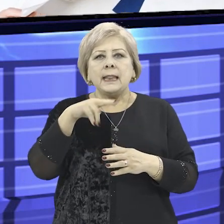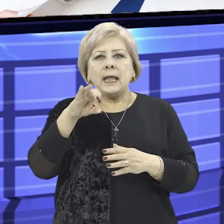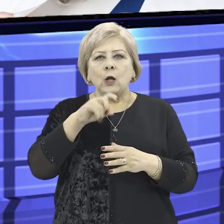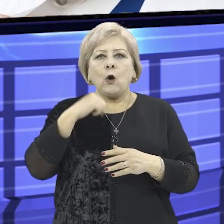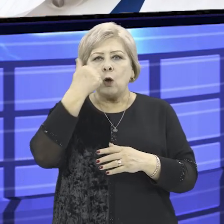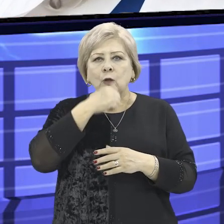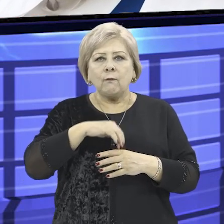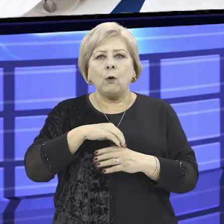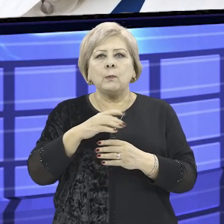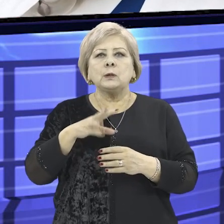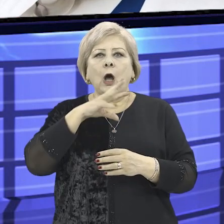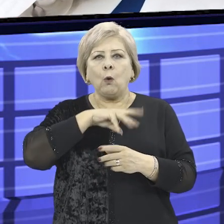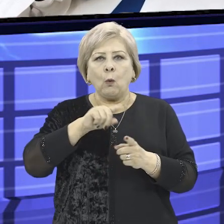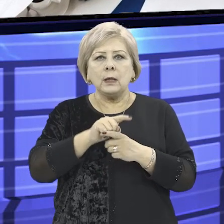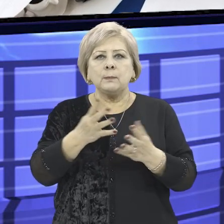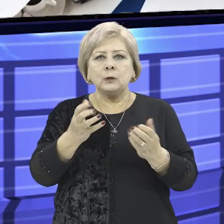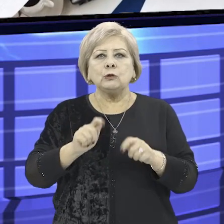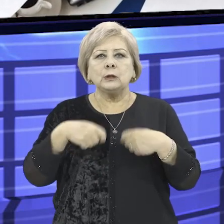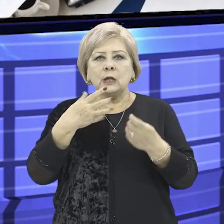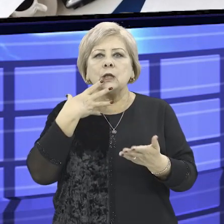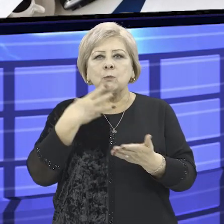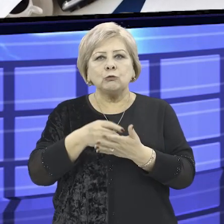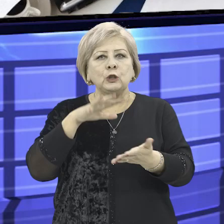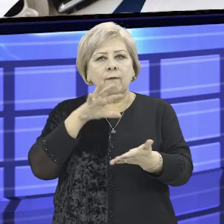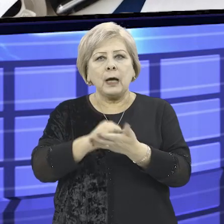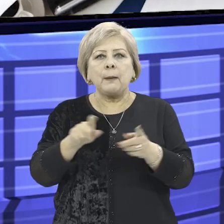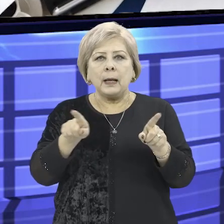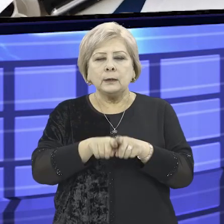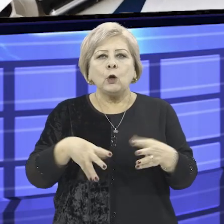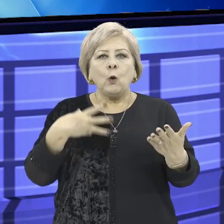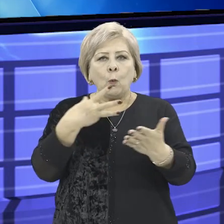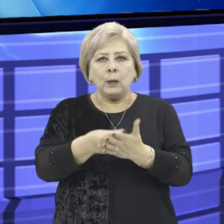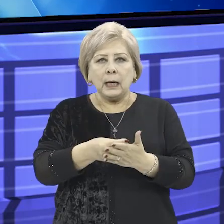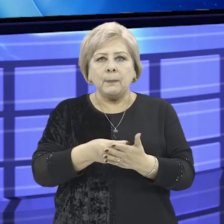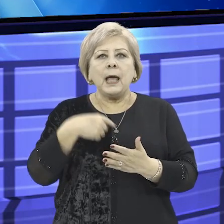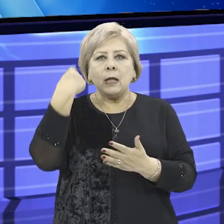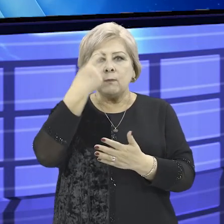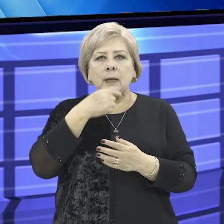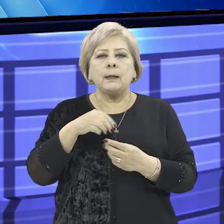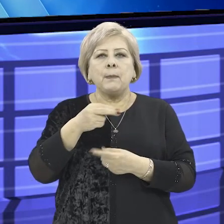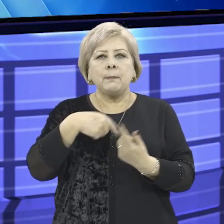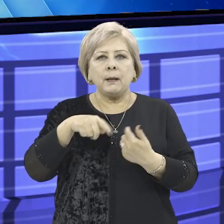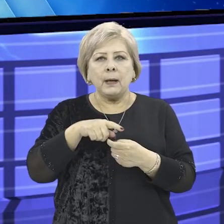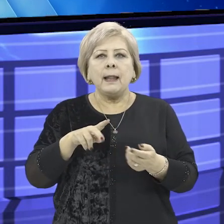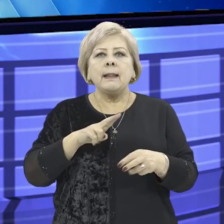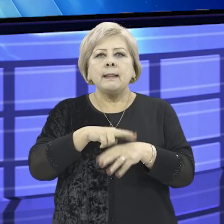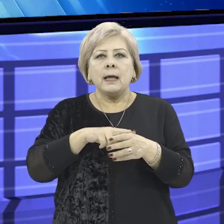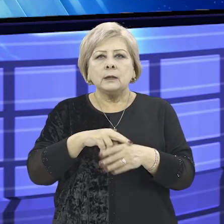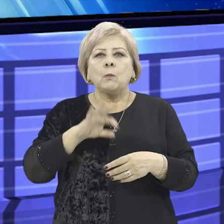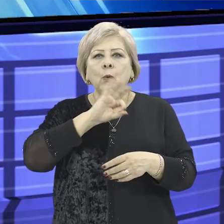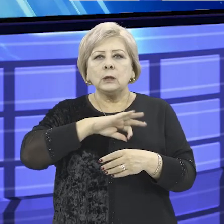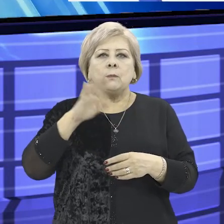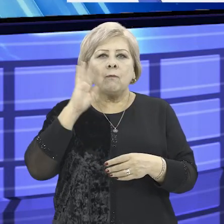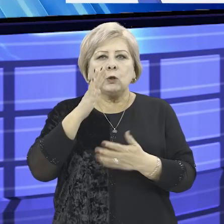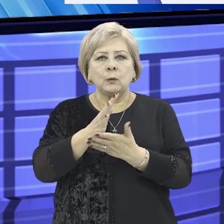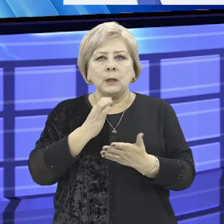декларации о годовом доходе, получаемом от сдачи имущества в аренду, а также уплачиваемый индивидуальным предпринимателем. Налог за